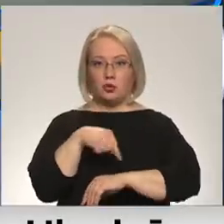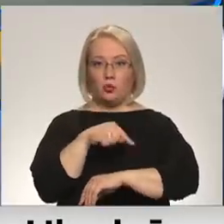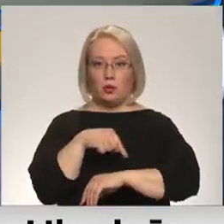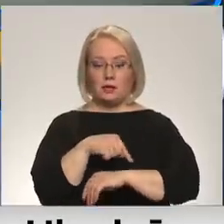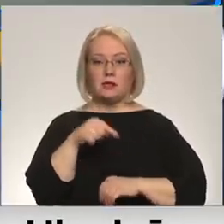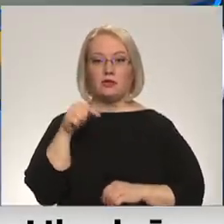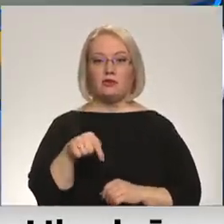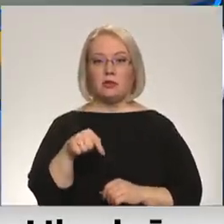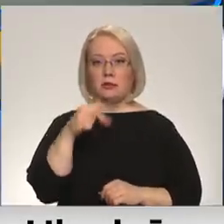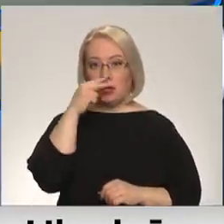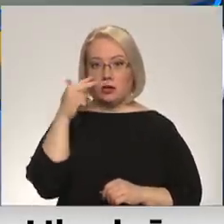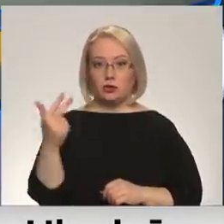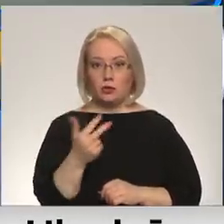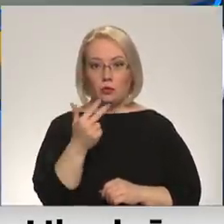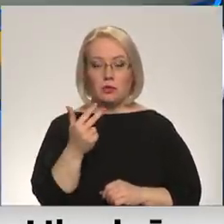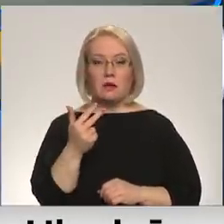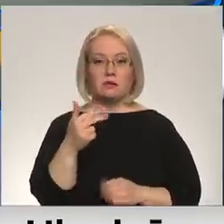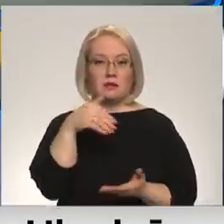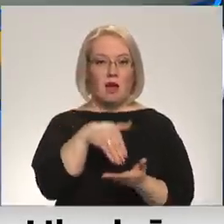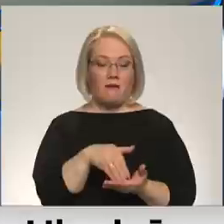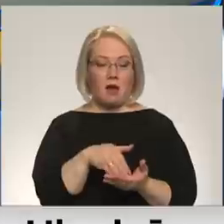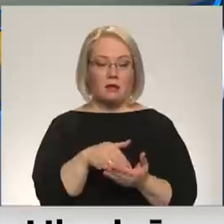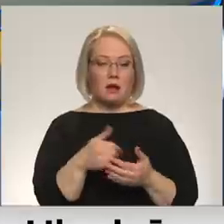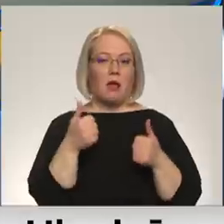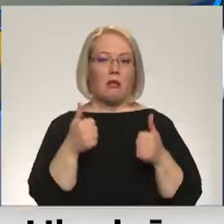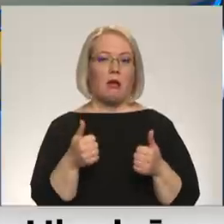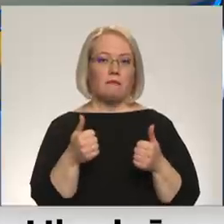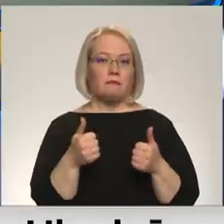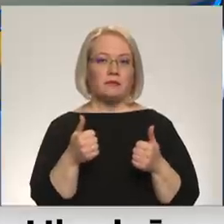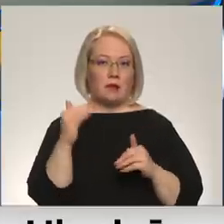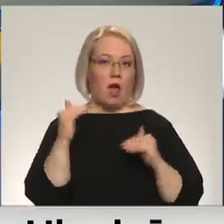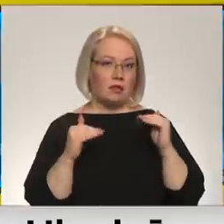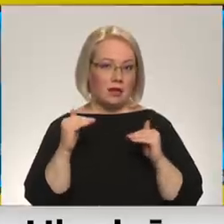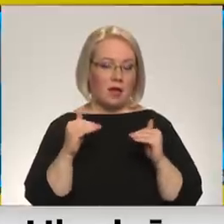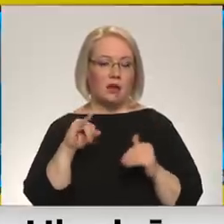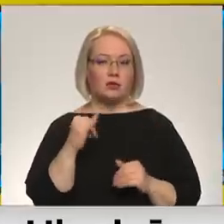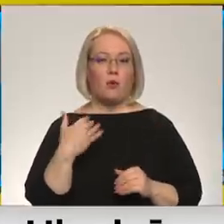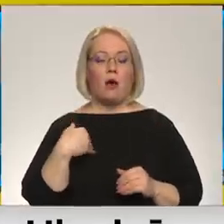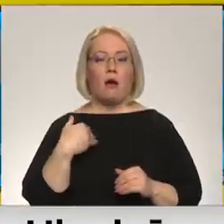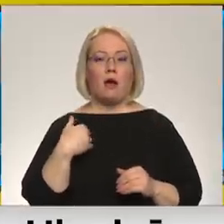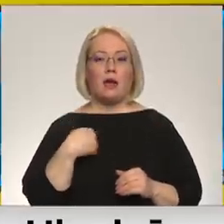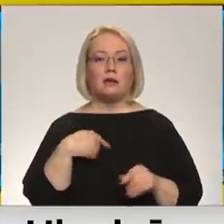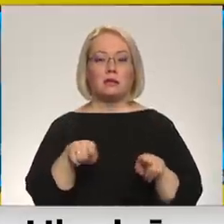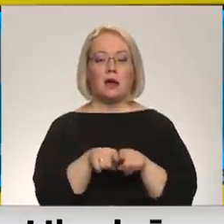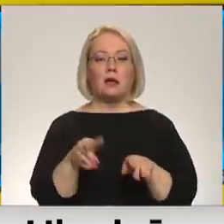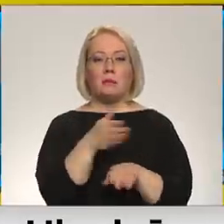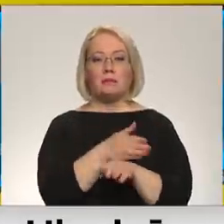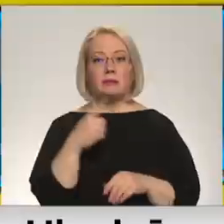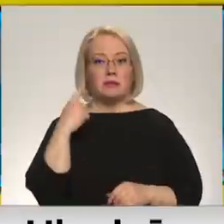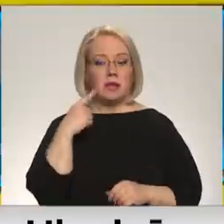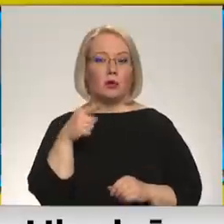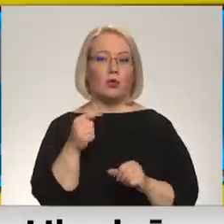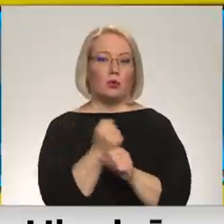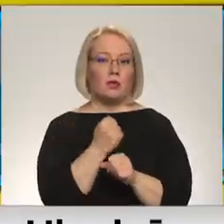šīs te trīs ir diezgan labs rādītājs. Pirms tam es arī dzirdēju, ka faktiski ar to